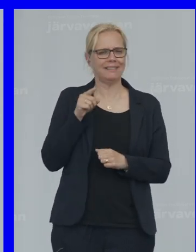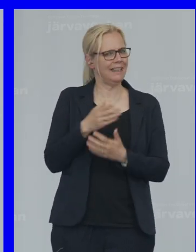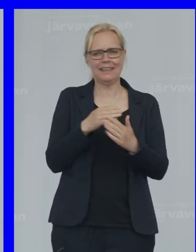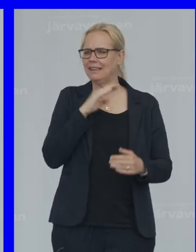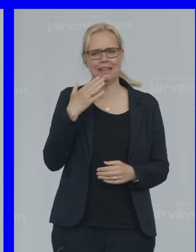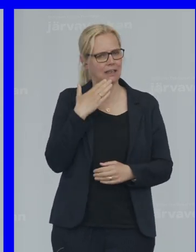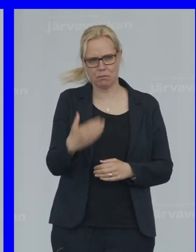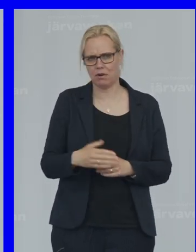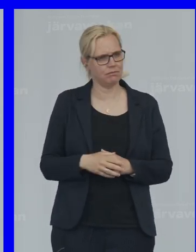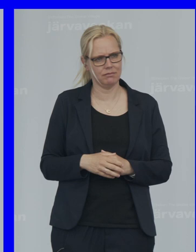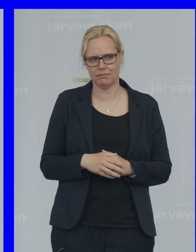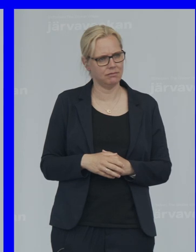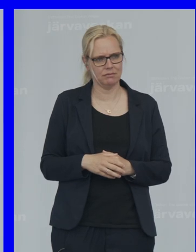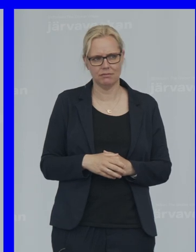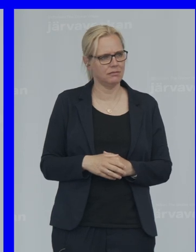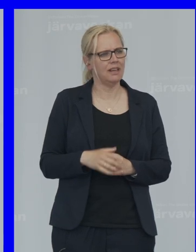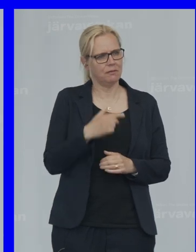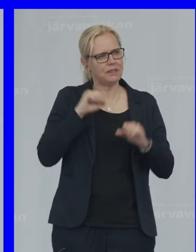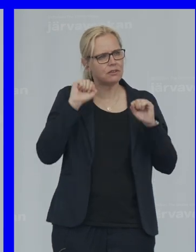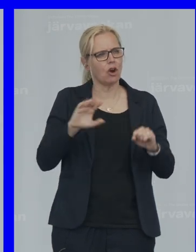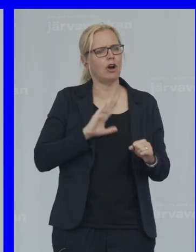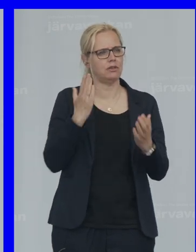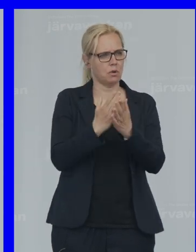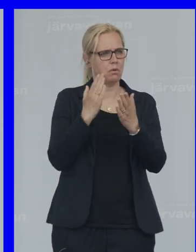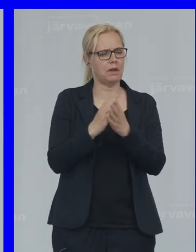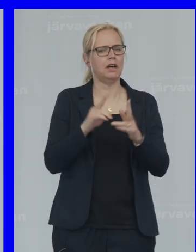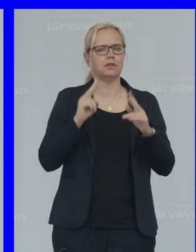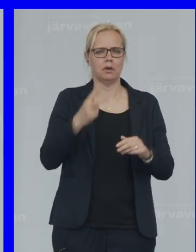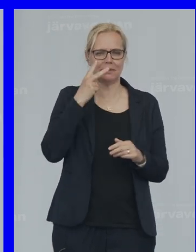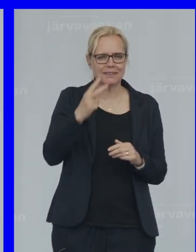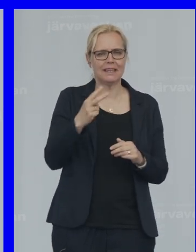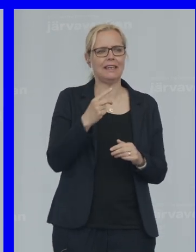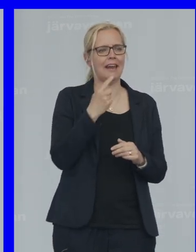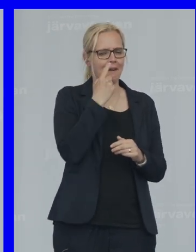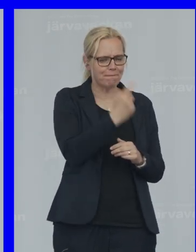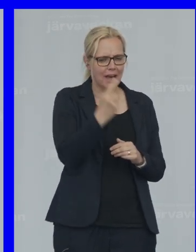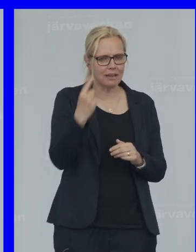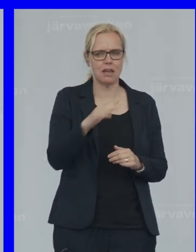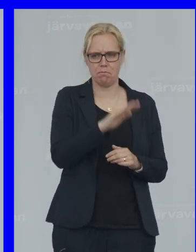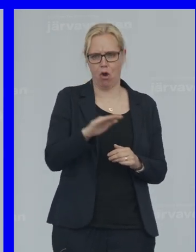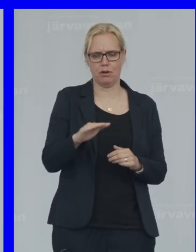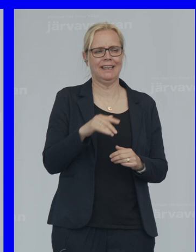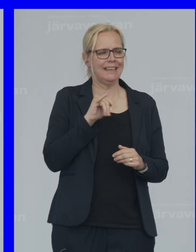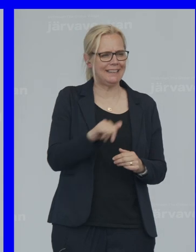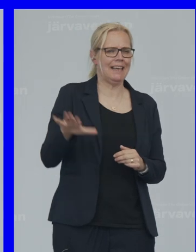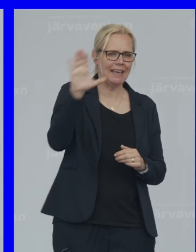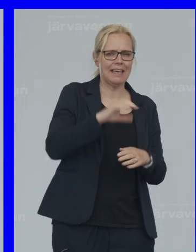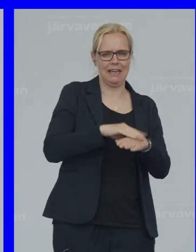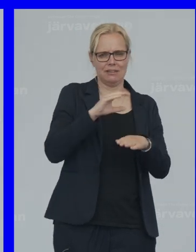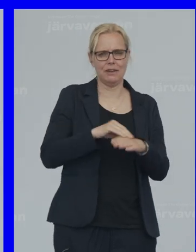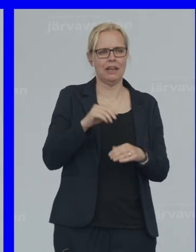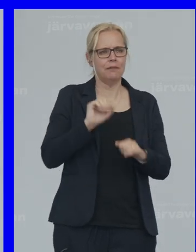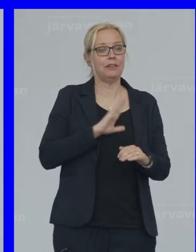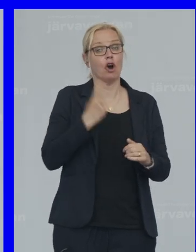Vi ska ha en skola Som ser varje barn I hela landet Vi ska ha ett